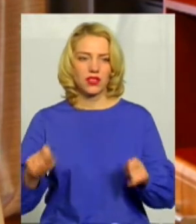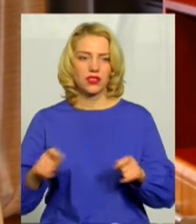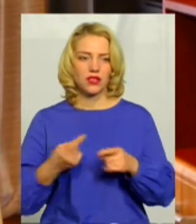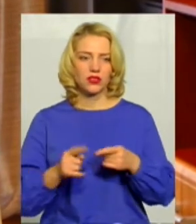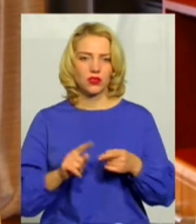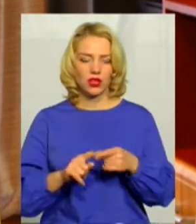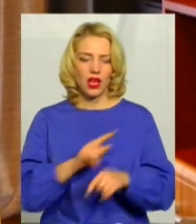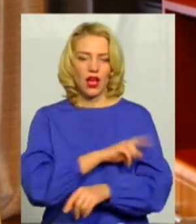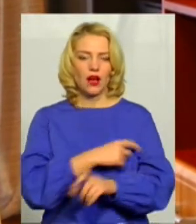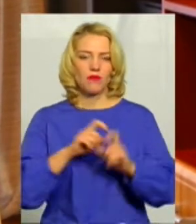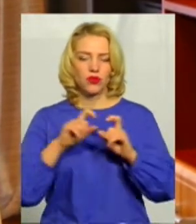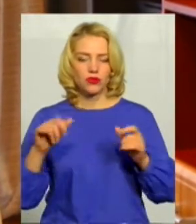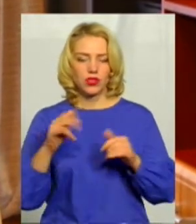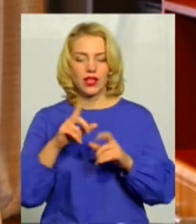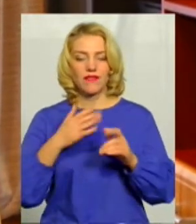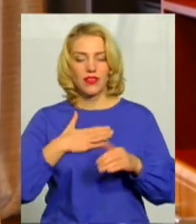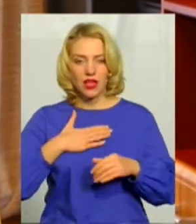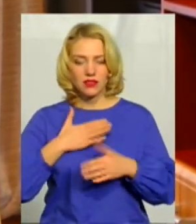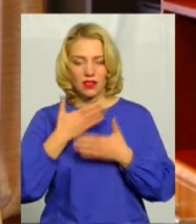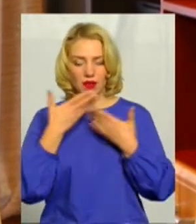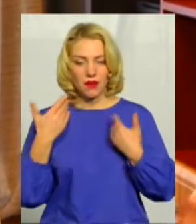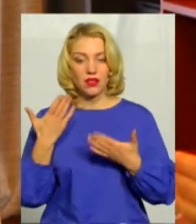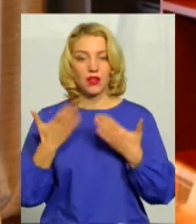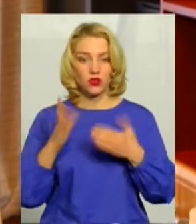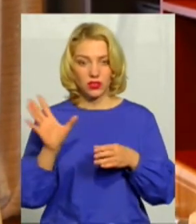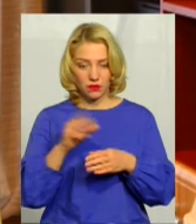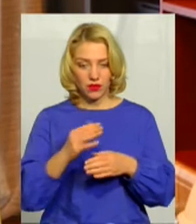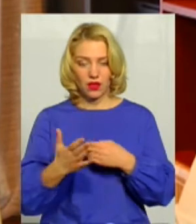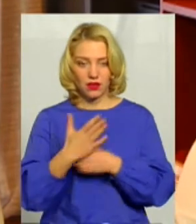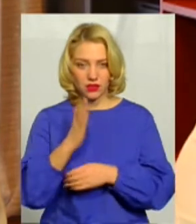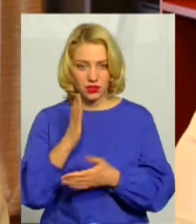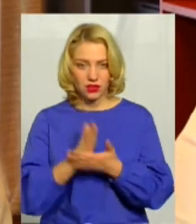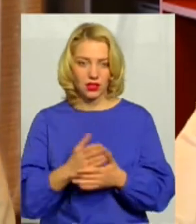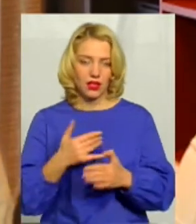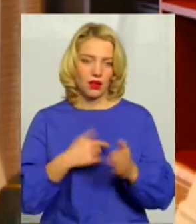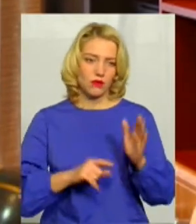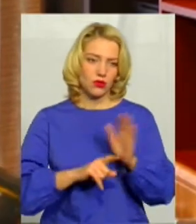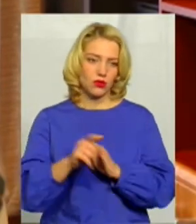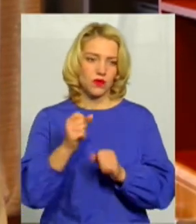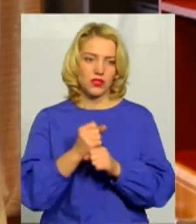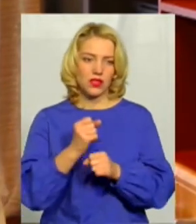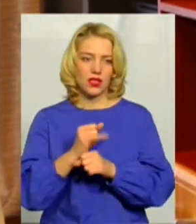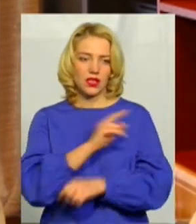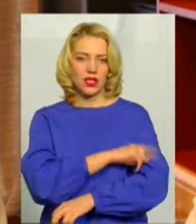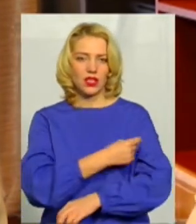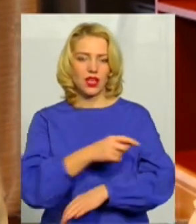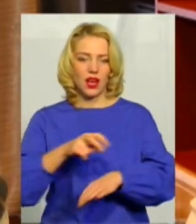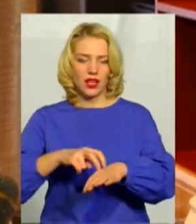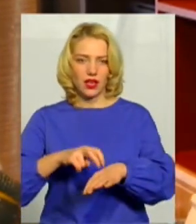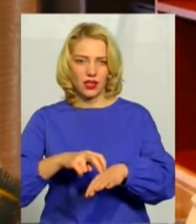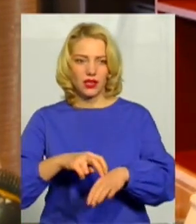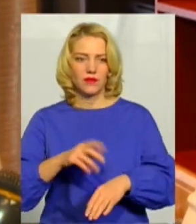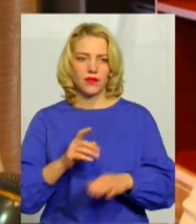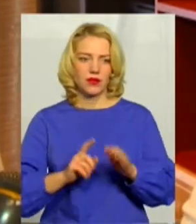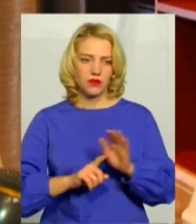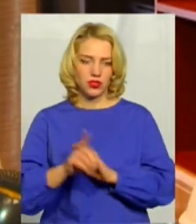немає. Як тільки це все відбудеться, амбулаторія запрацює і лікар Кобільник Марія Михайлівна. Так